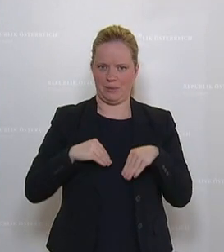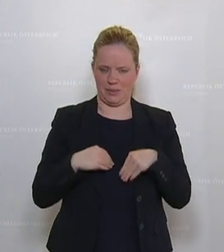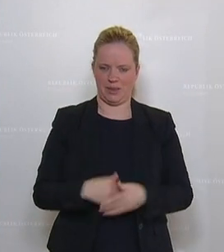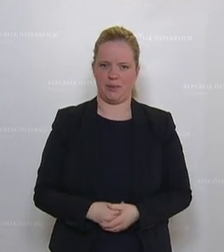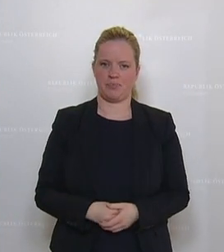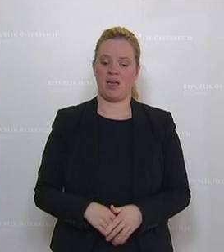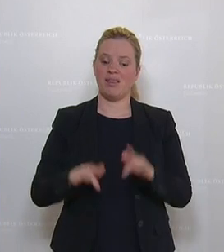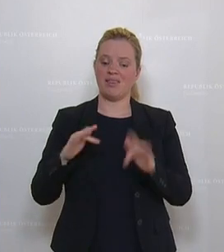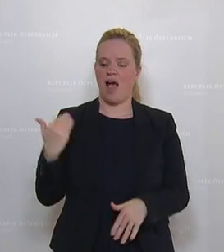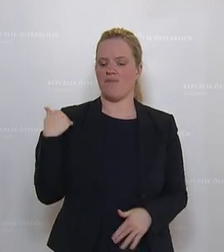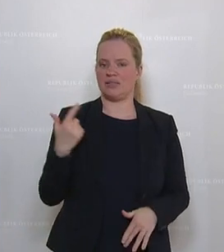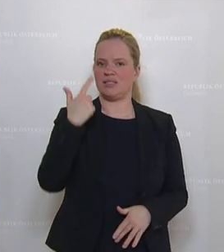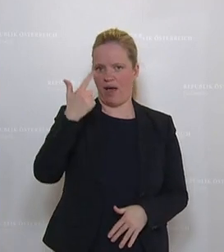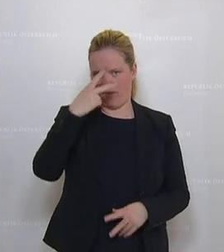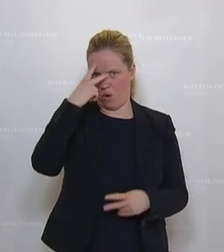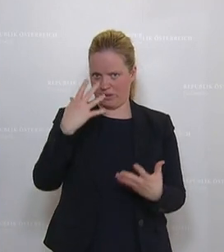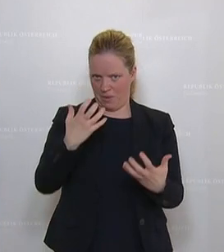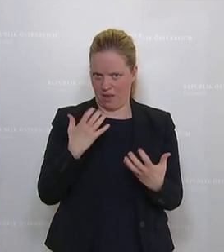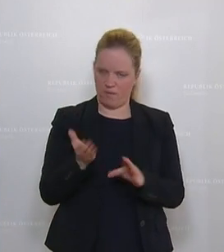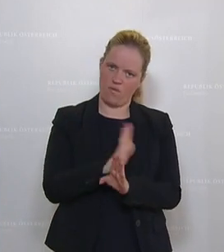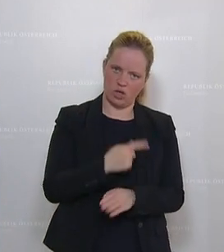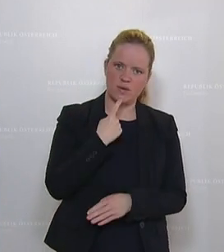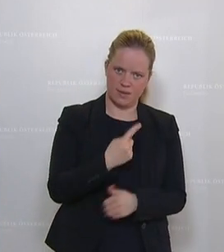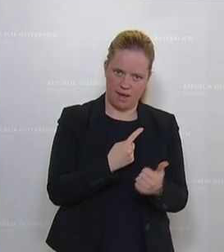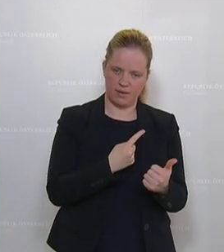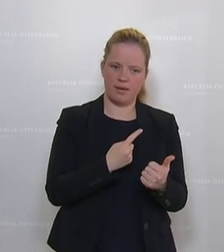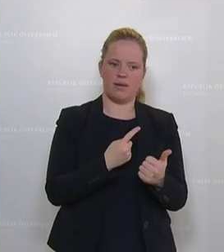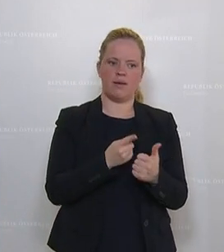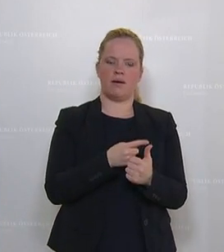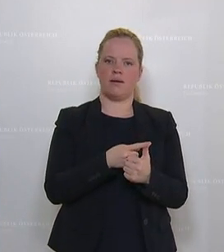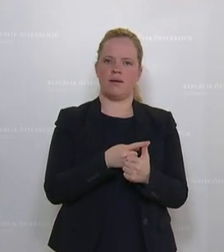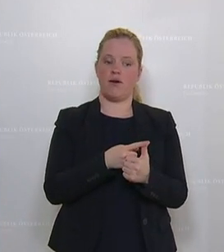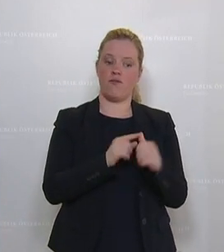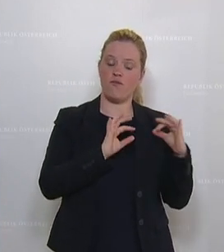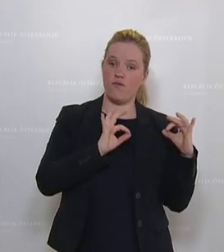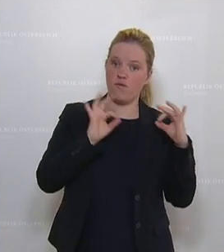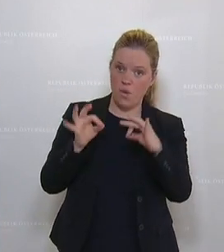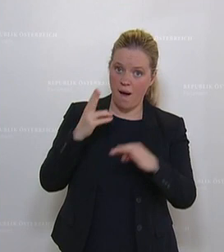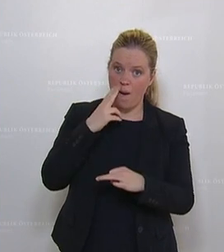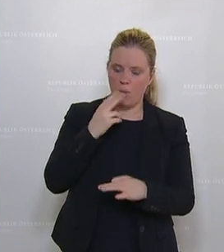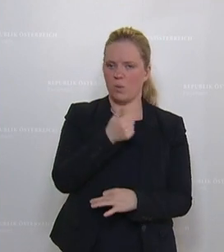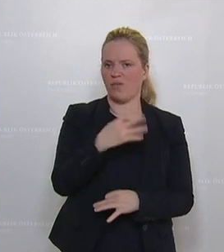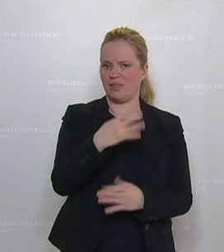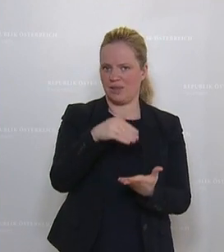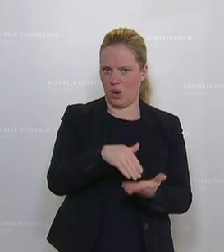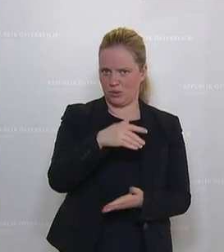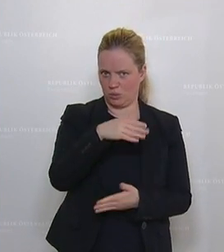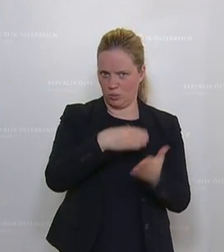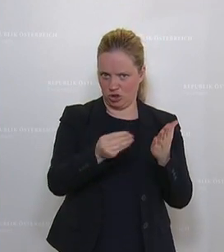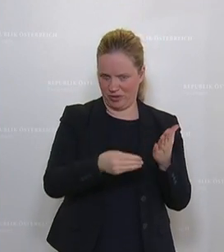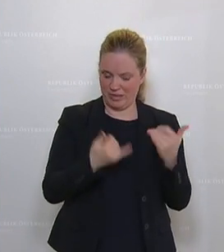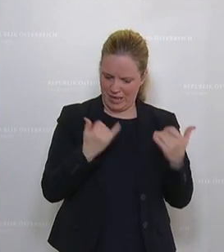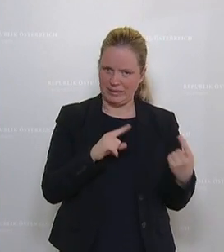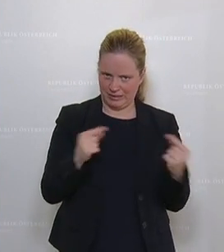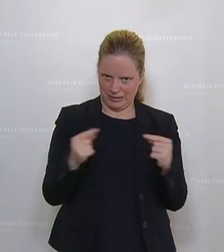Volksbegehren, es wurde schon erwähnt, eines für das Rauchen mit 140.000 Unterschriften, welches